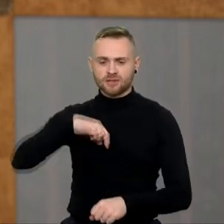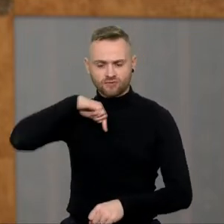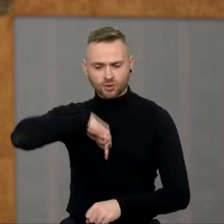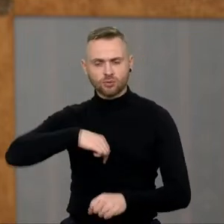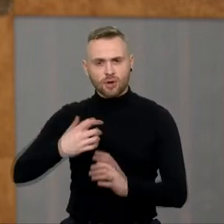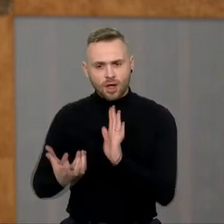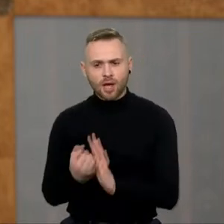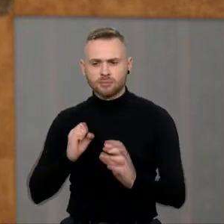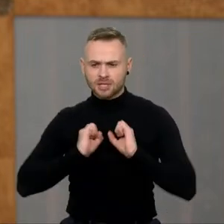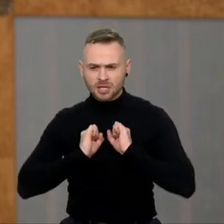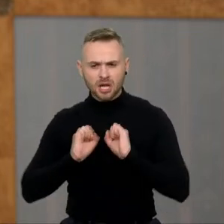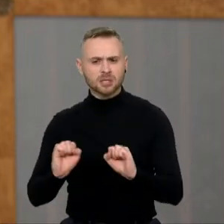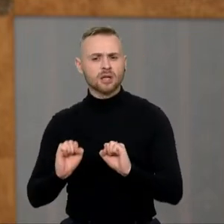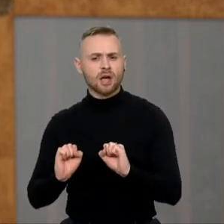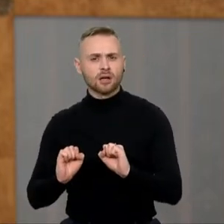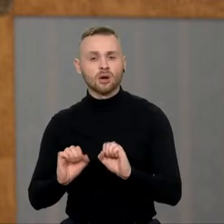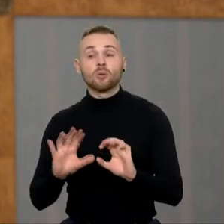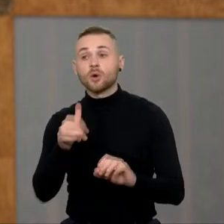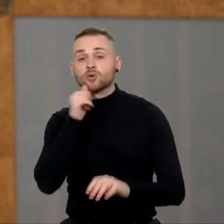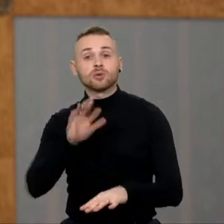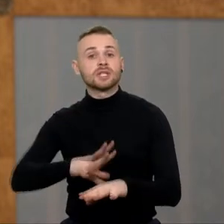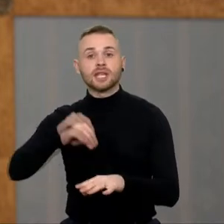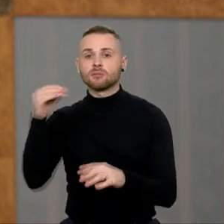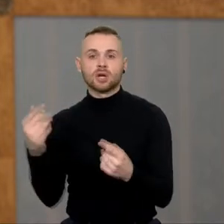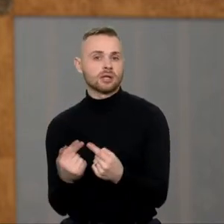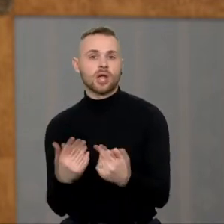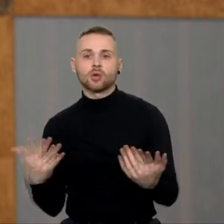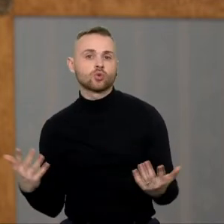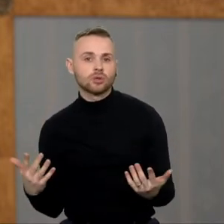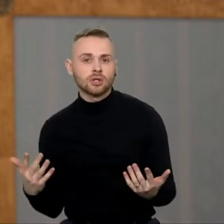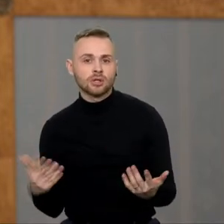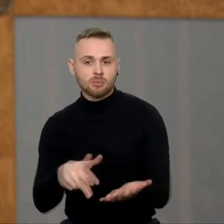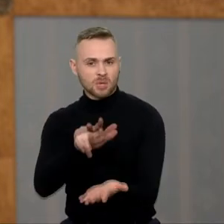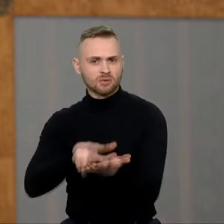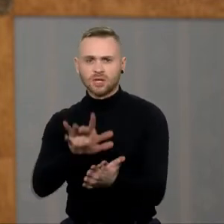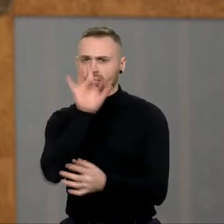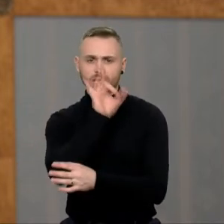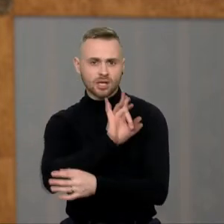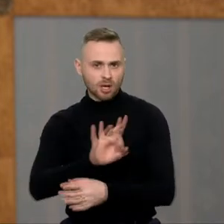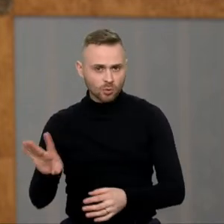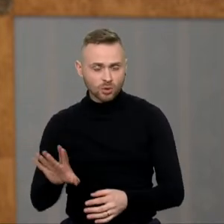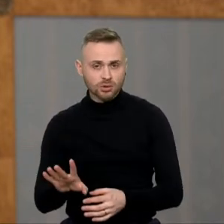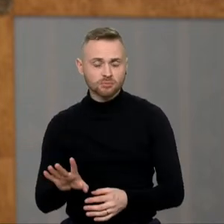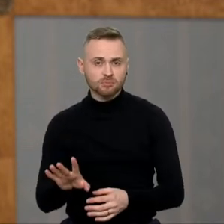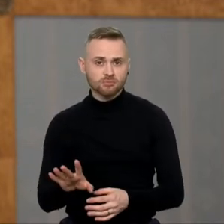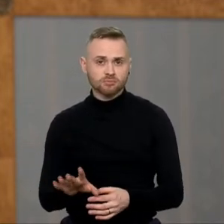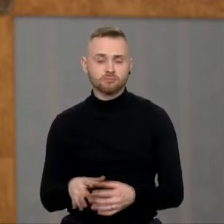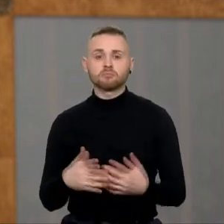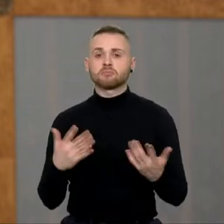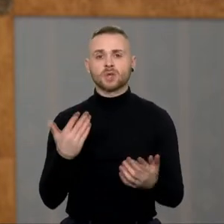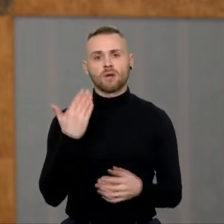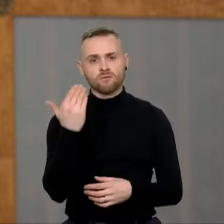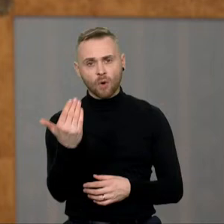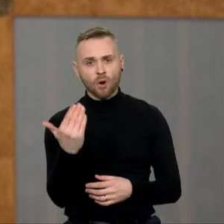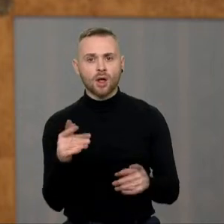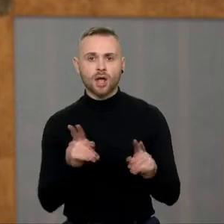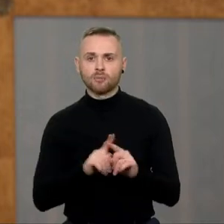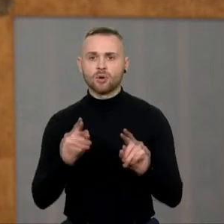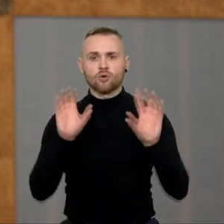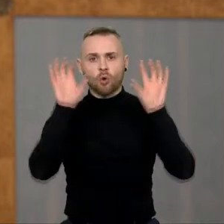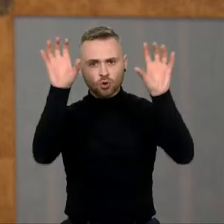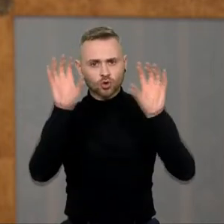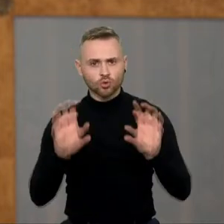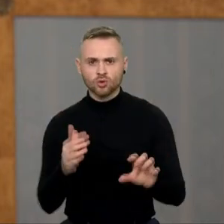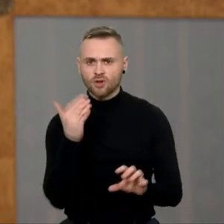Seimas, jeigu priimtų neigiamą sprendimą ir Stambulo konvencijos nepatvirtintų, tai nebūtų nekonstitucinis